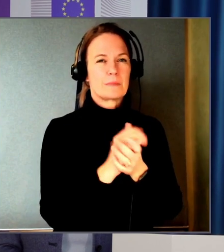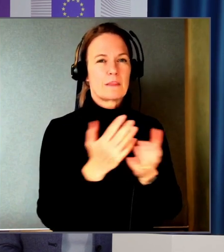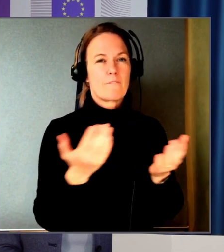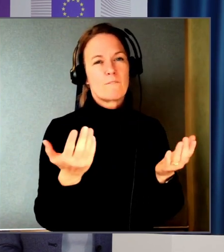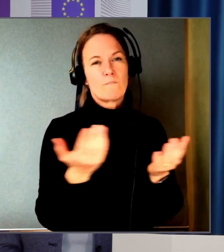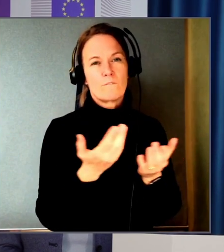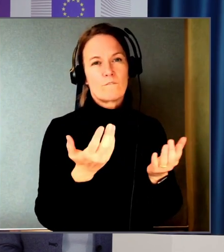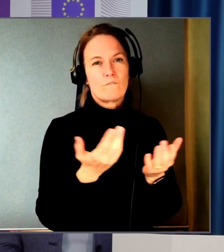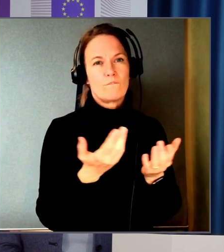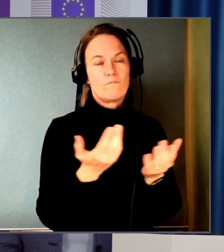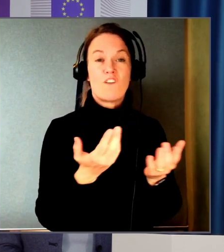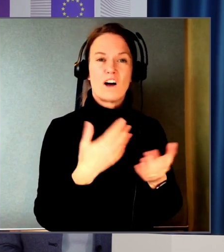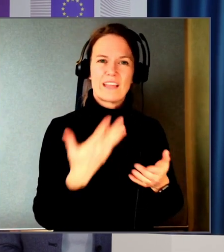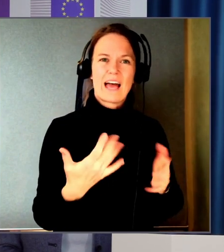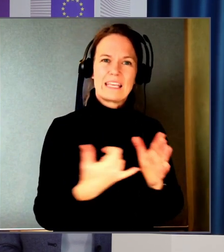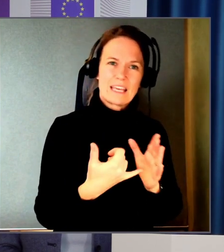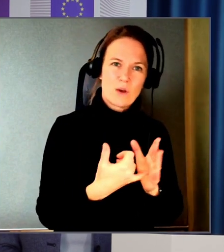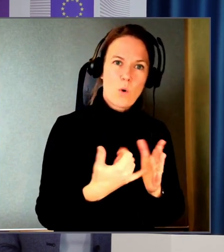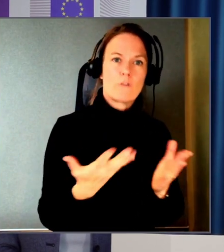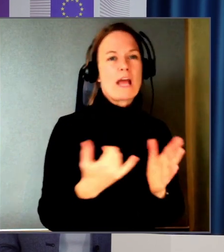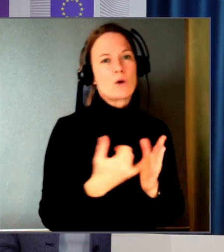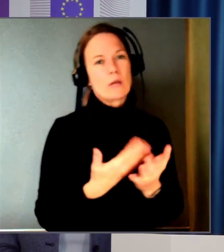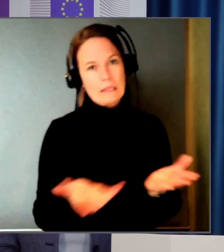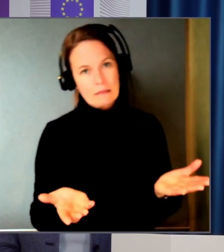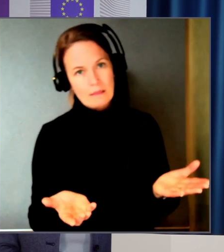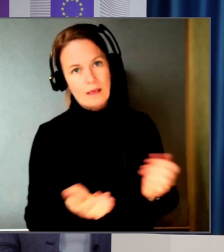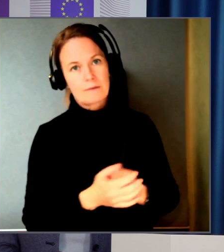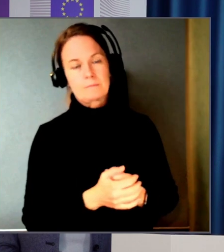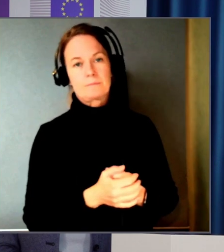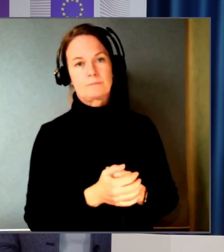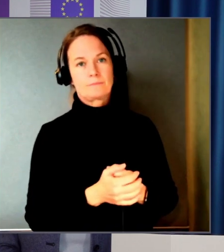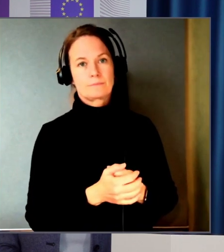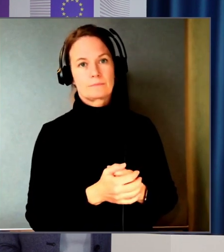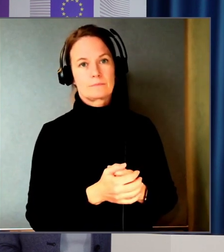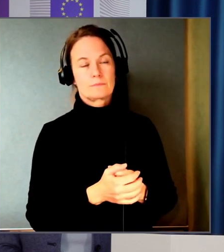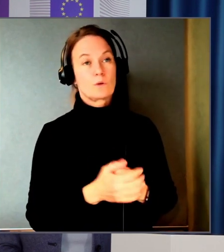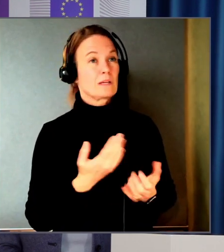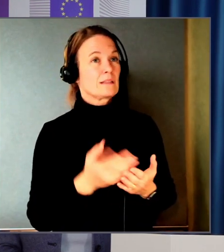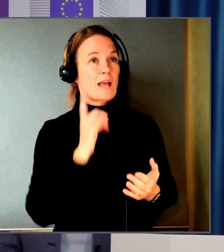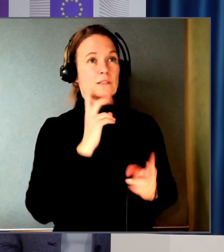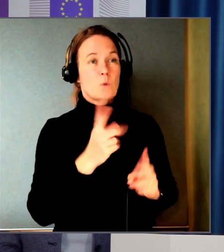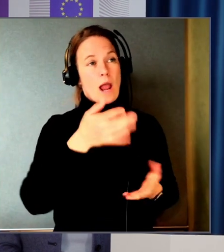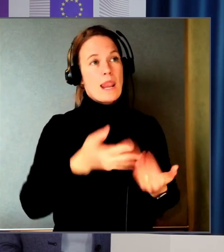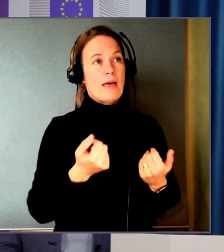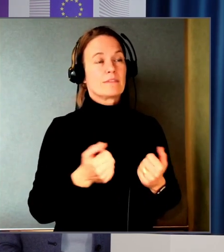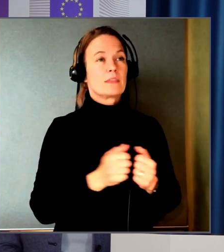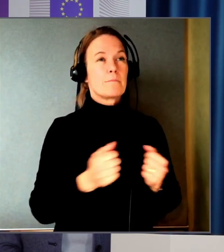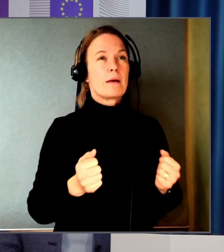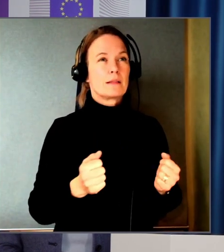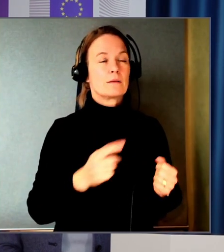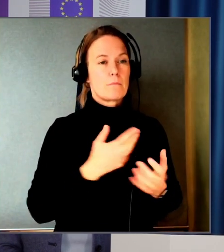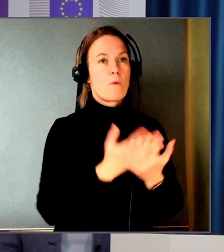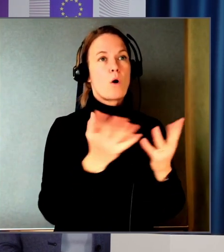Vad det är som omfattas och vad som inte omfattas. Och det tänker man inte alltid på men så är det med väldigt mycket